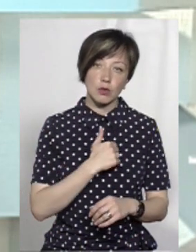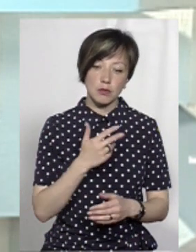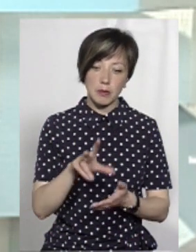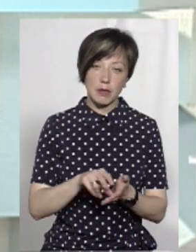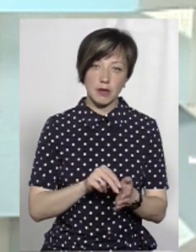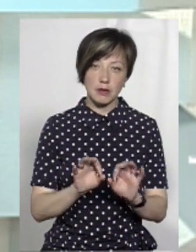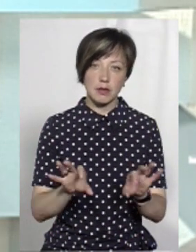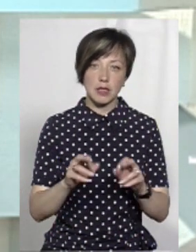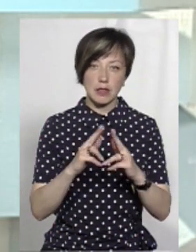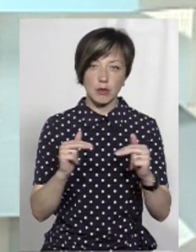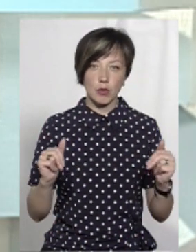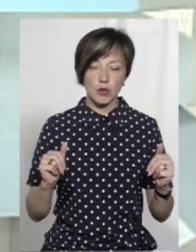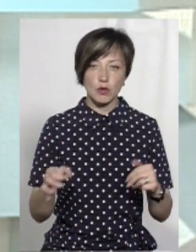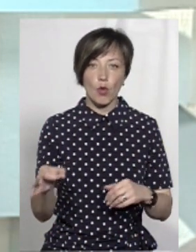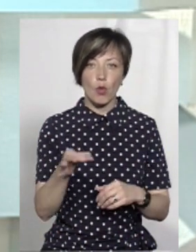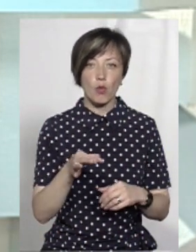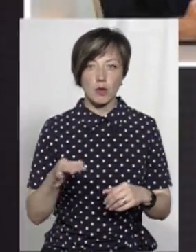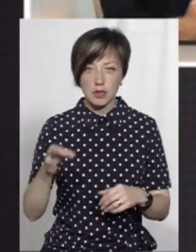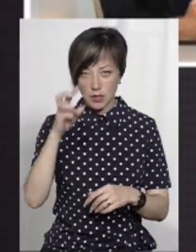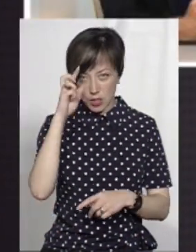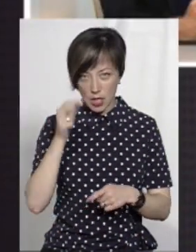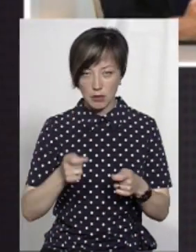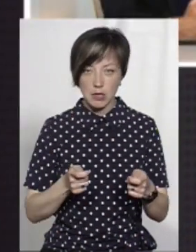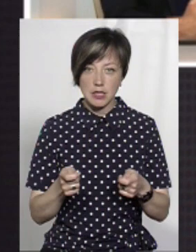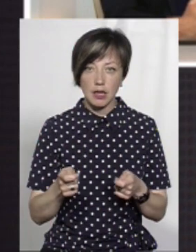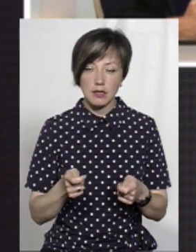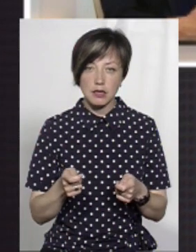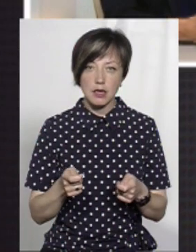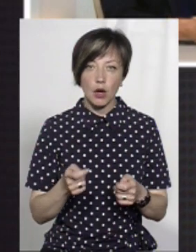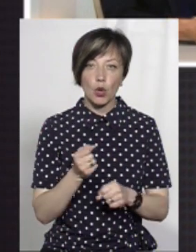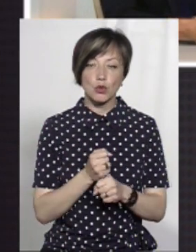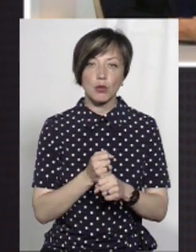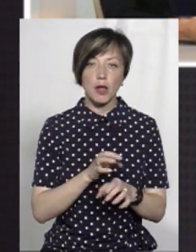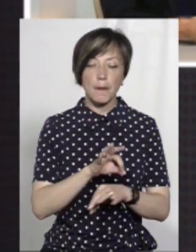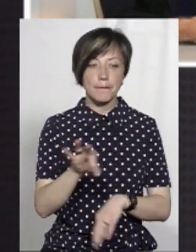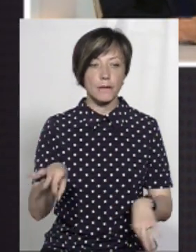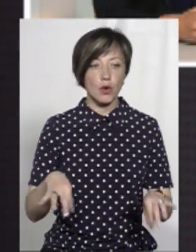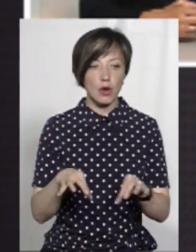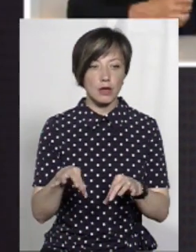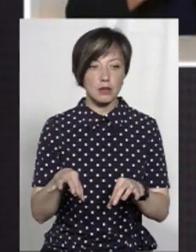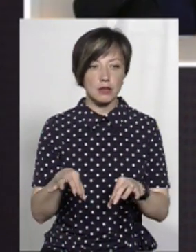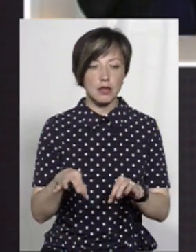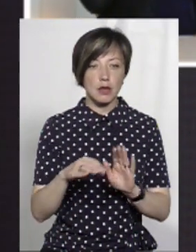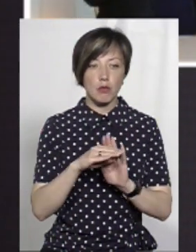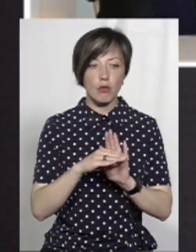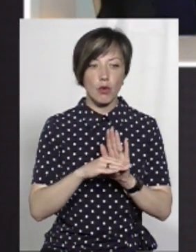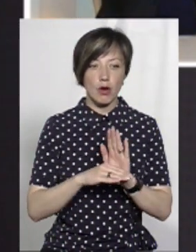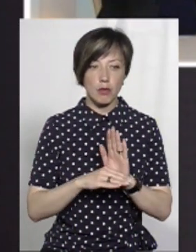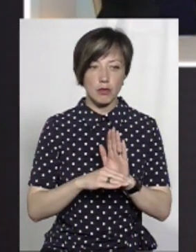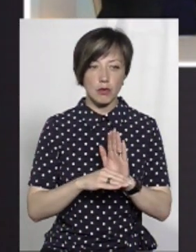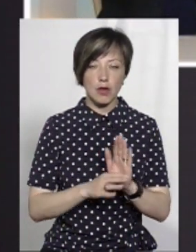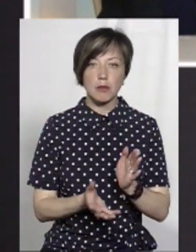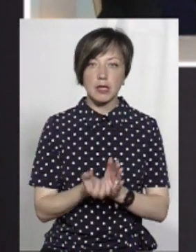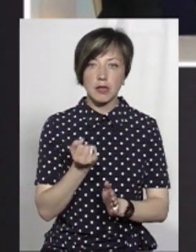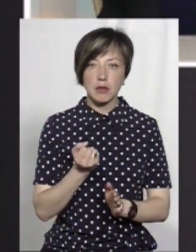навести в приклад, в Дніпропетровську область облдержадміністрація розробила проєкт програму